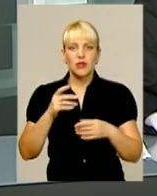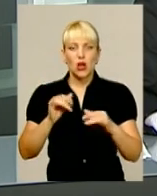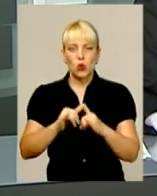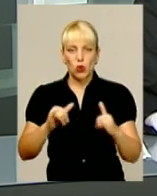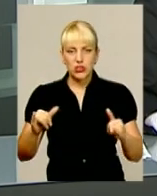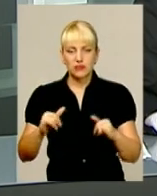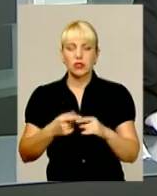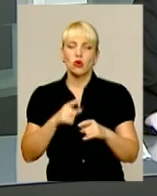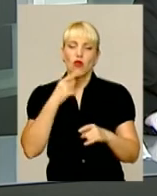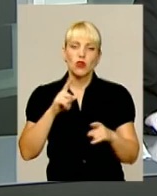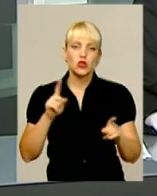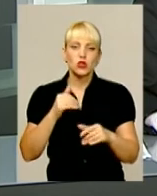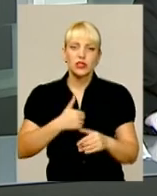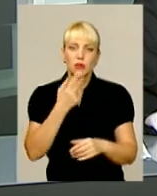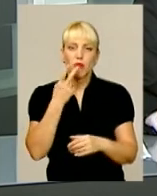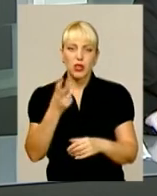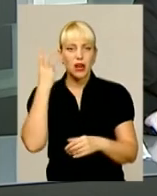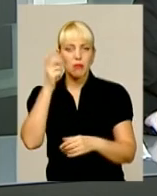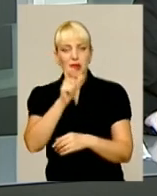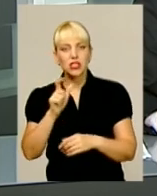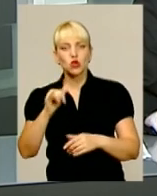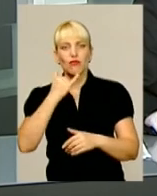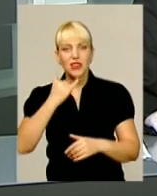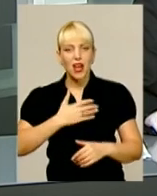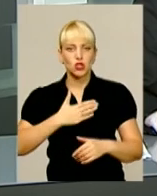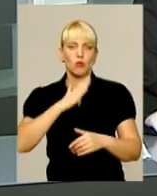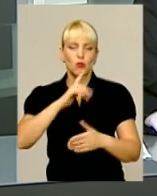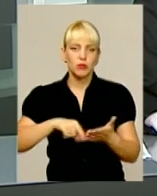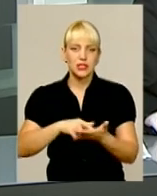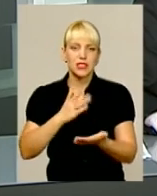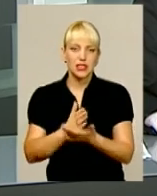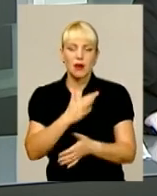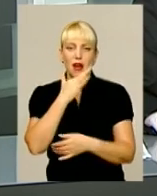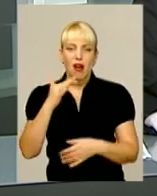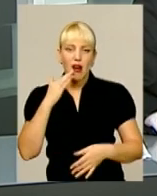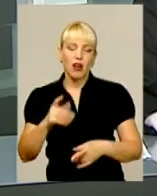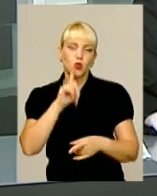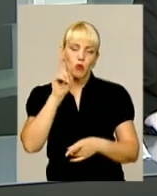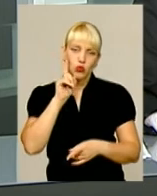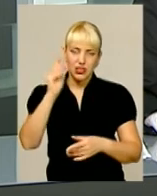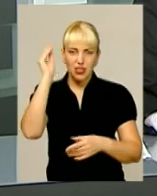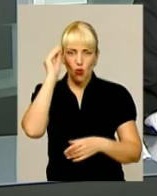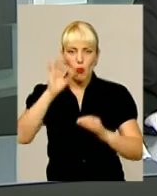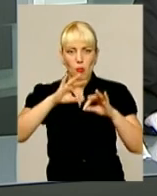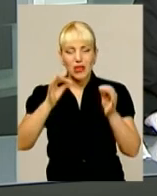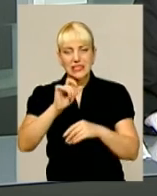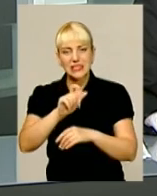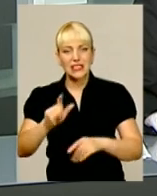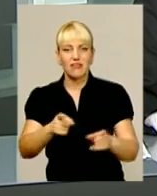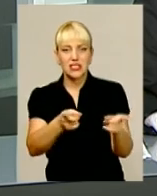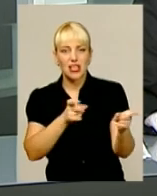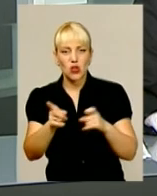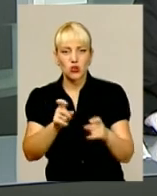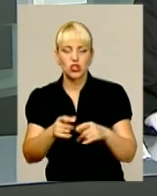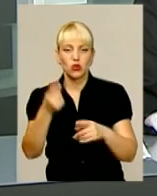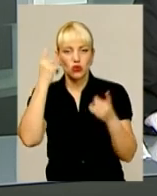запевняють, хотіли показати хмельничанам, що в нашому місті є багато молодих і талановитих митців, а ще залучити до творчого та